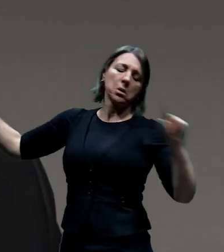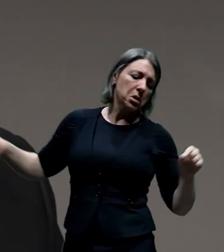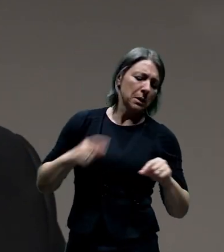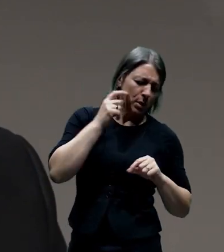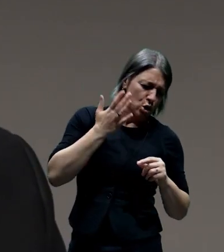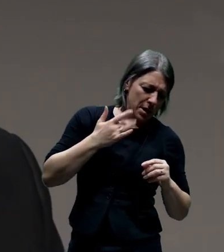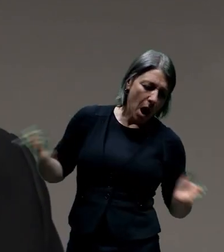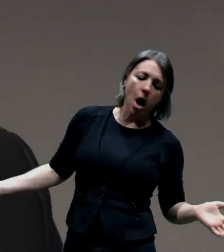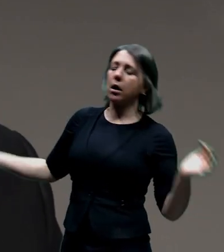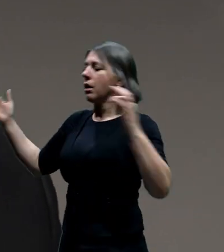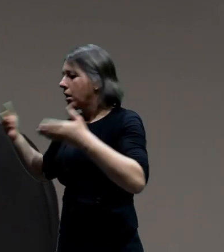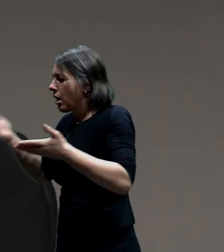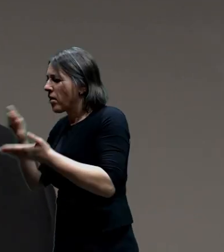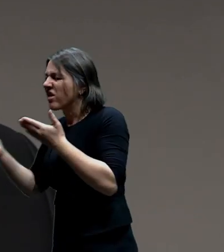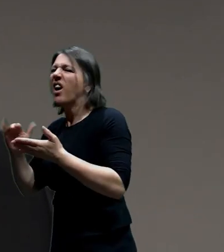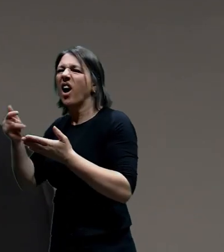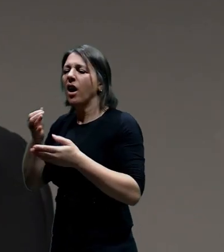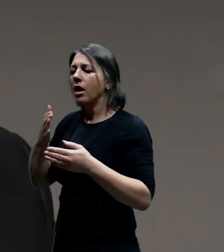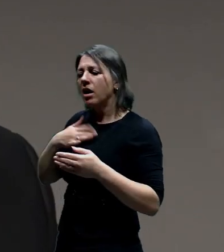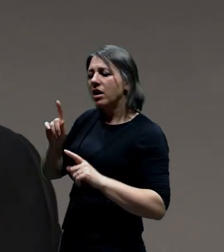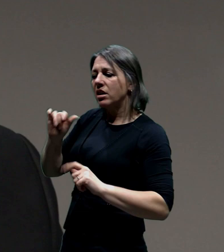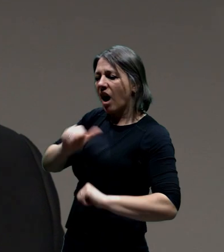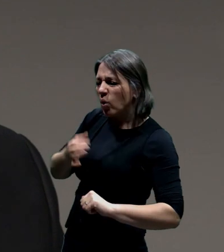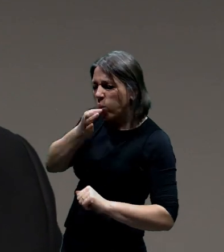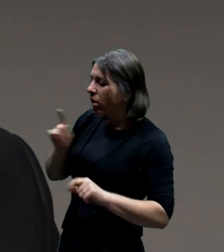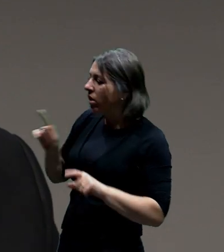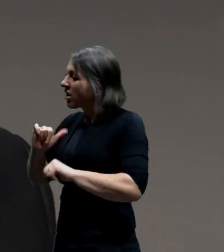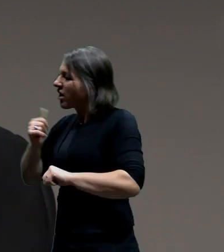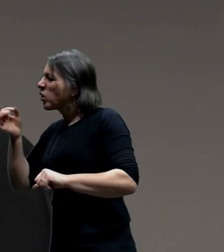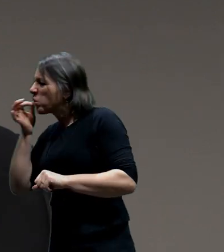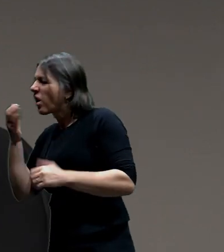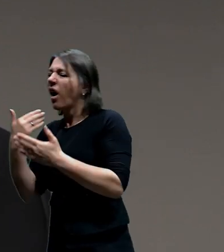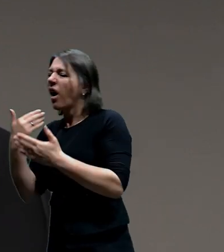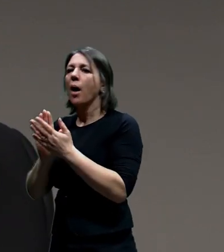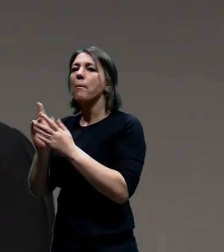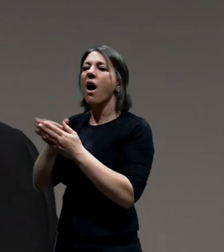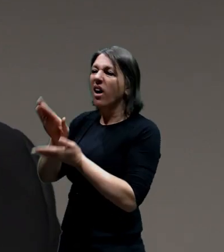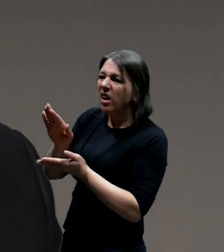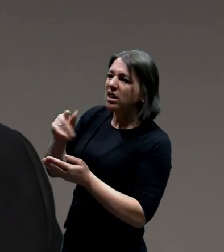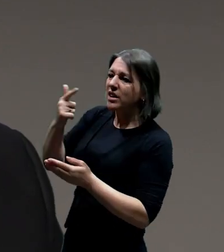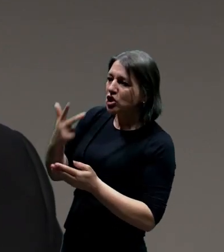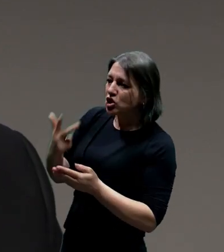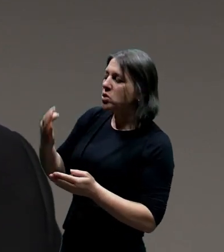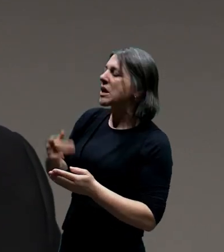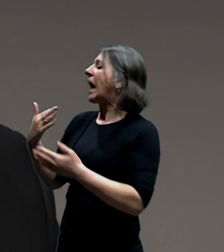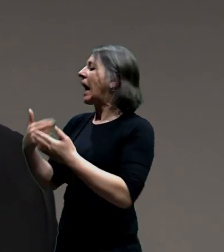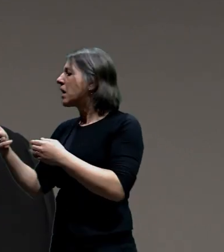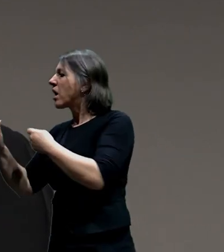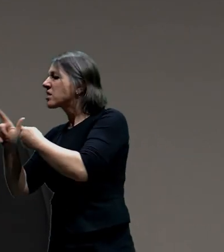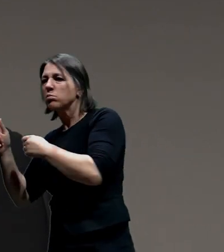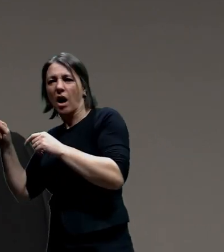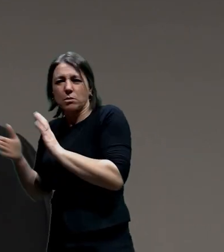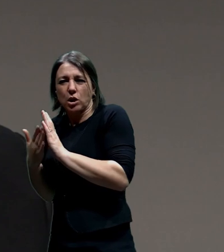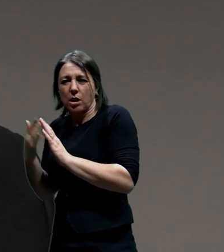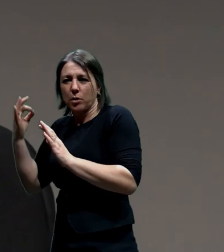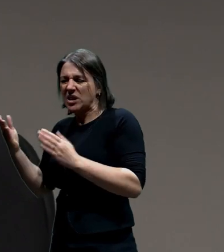se to tam opravdu nevejde, respektive, že to potřebuje vysoké podelné skvělny a tak dále. A pokud bysme všechny varianty,